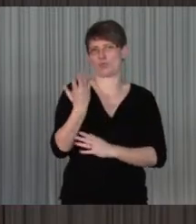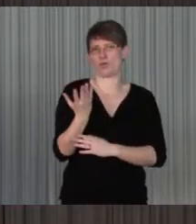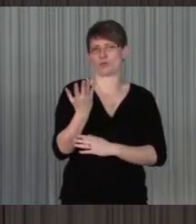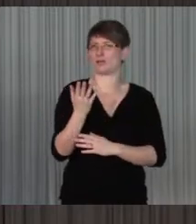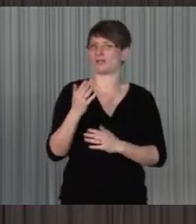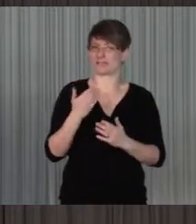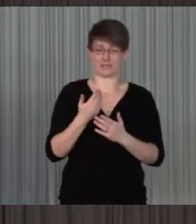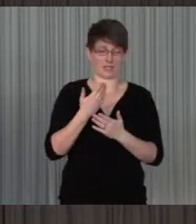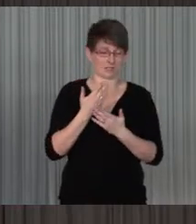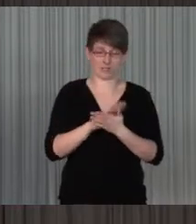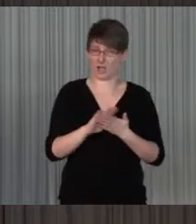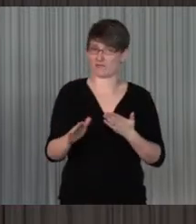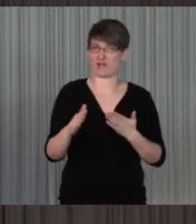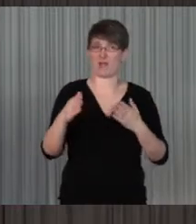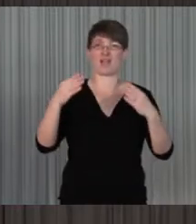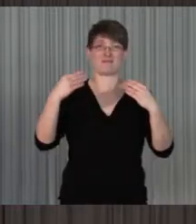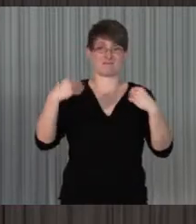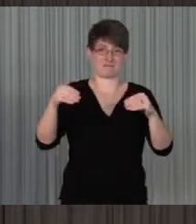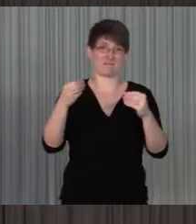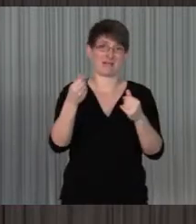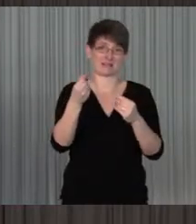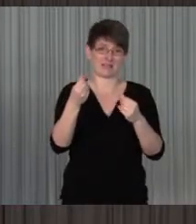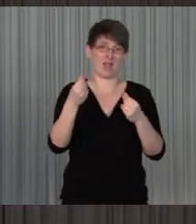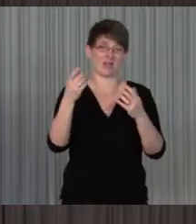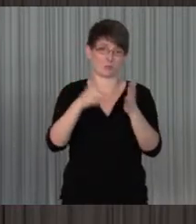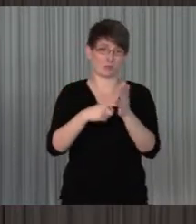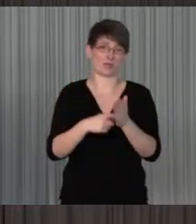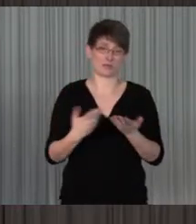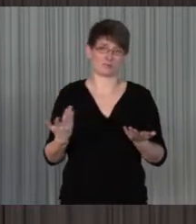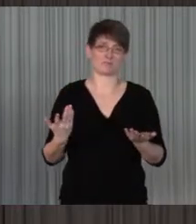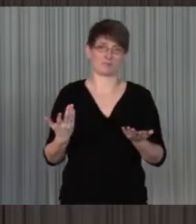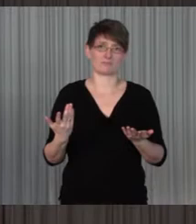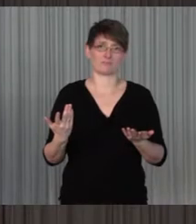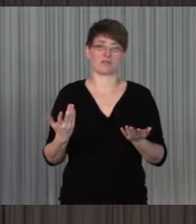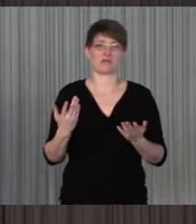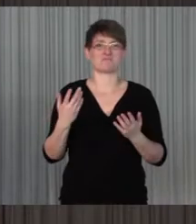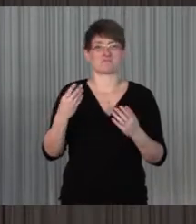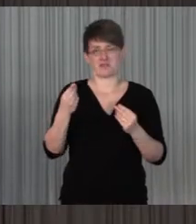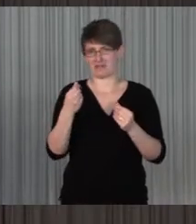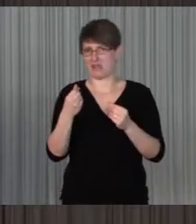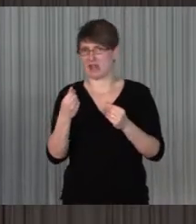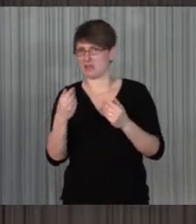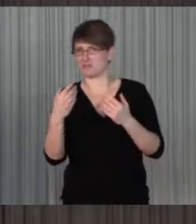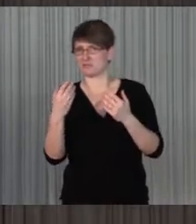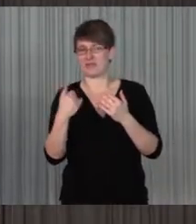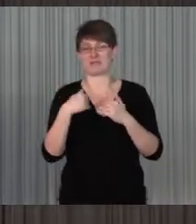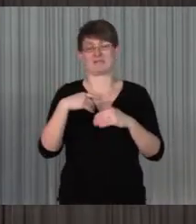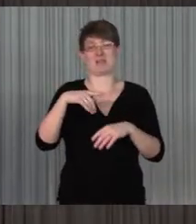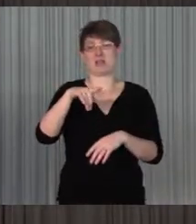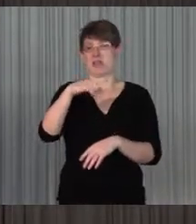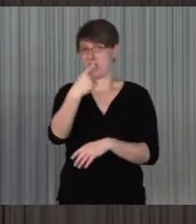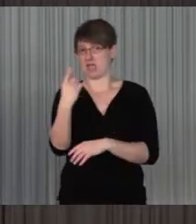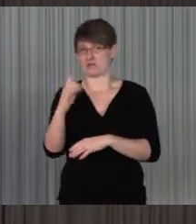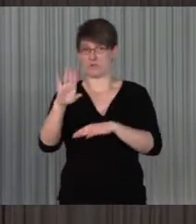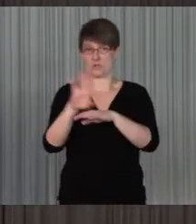wirklich tatsächlich ganz oft auch materielle Gründe, materielle Probleme. Einen eigenen Computer anzustreffen ist relativ teuer,